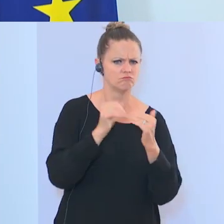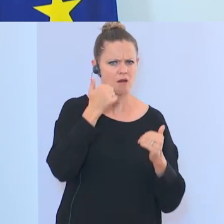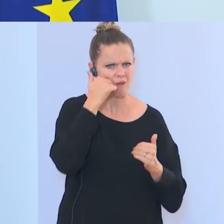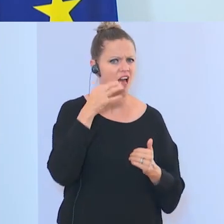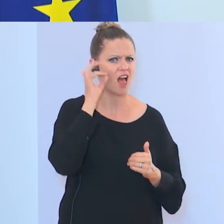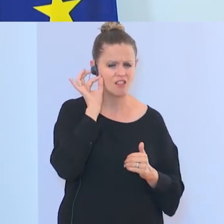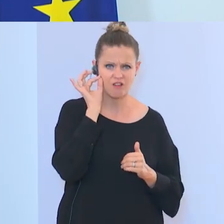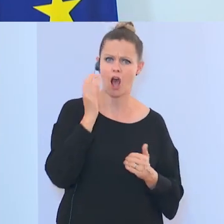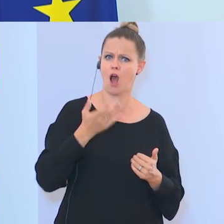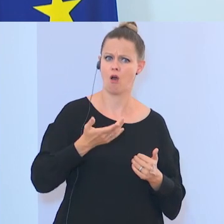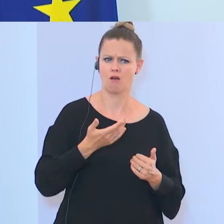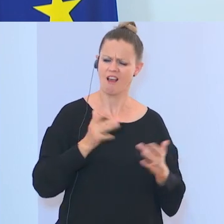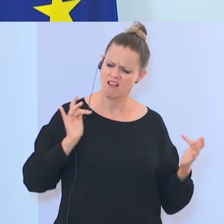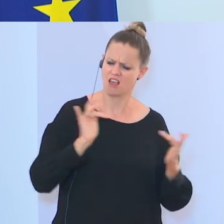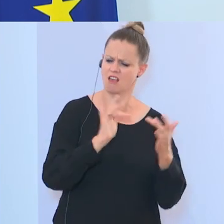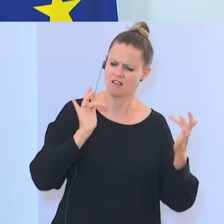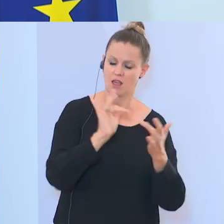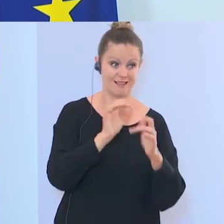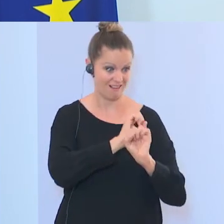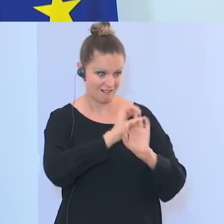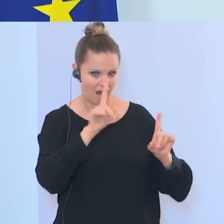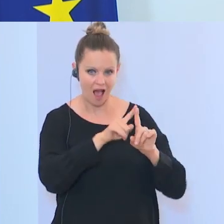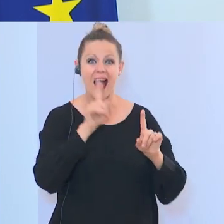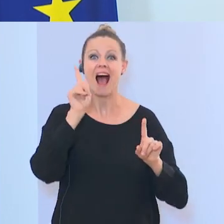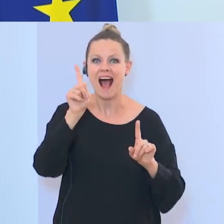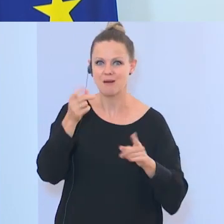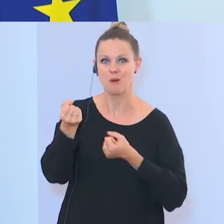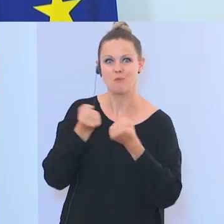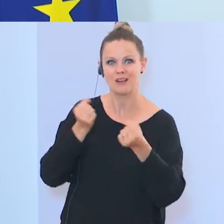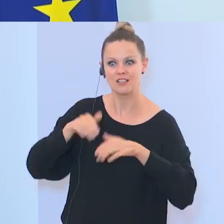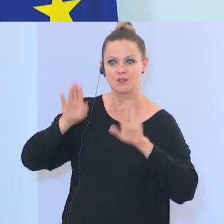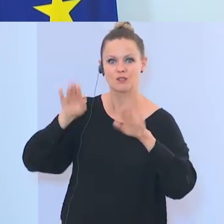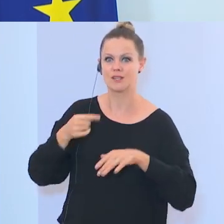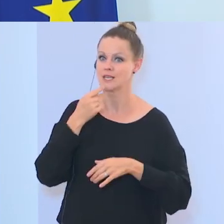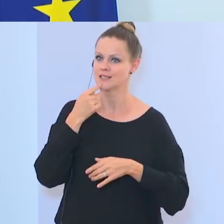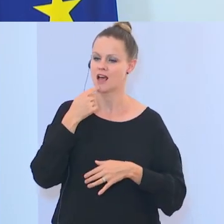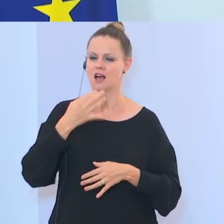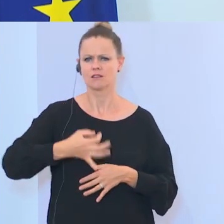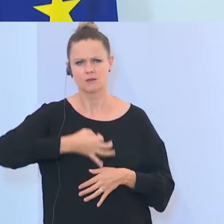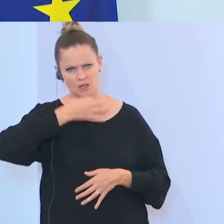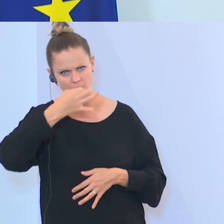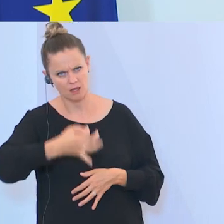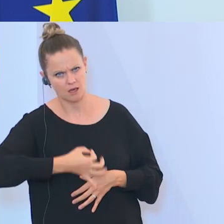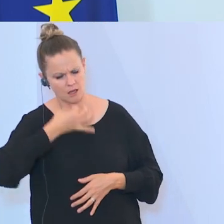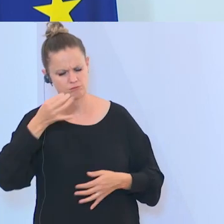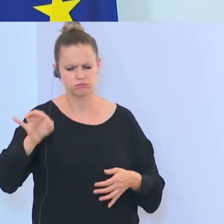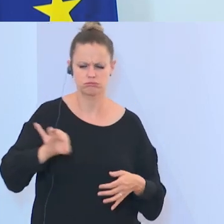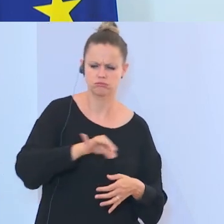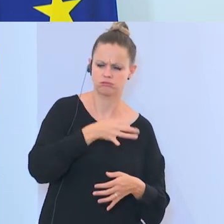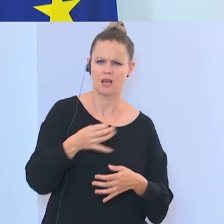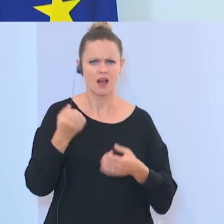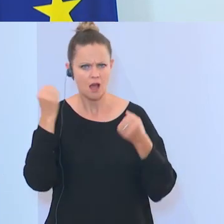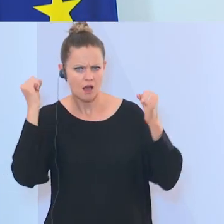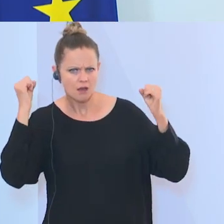politische Islam tritt auf die Bühne auf mit einer Rhetorik der Integration und der Demokratie und der